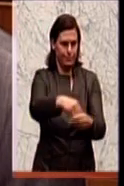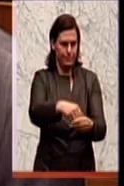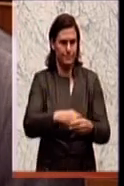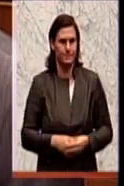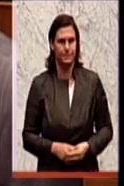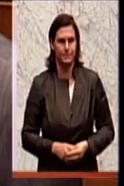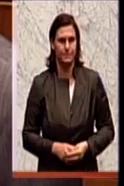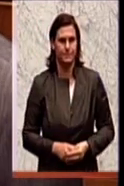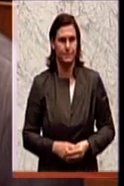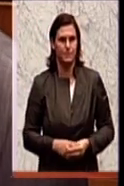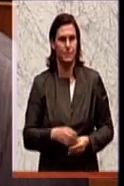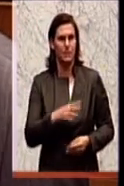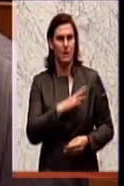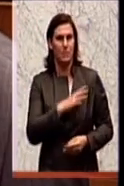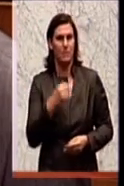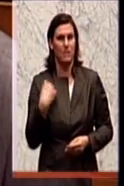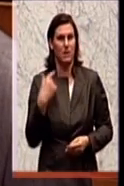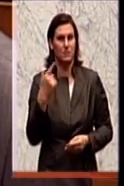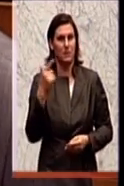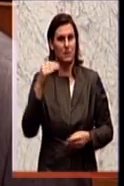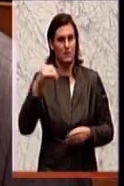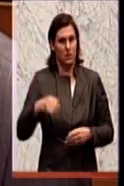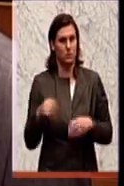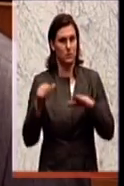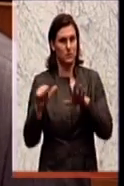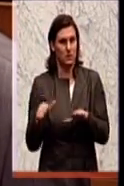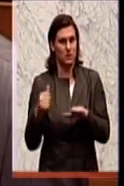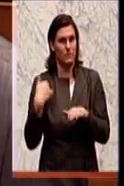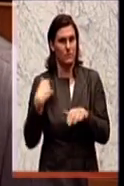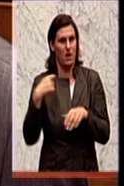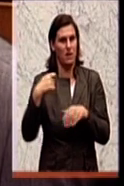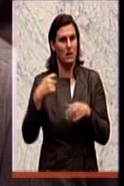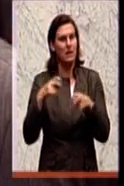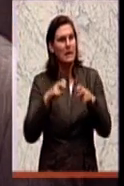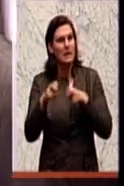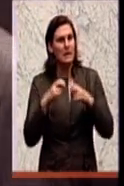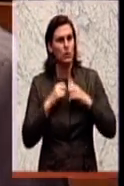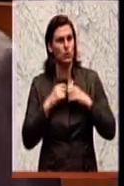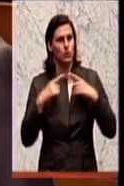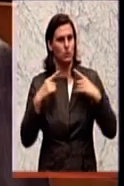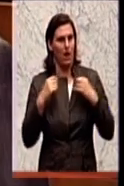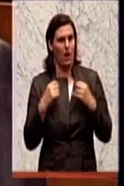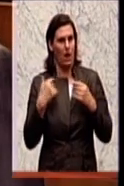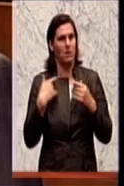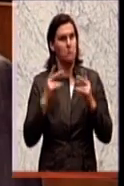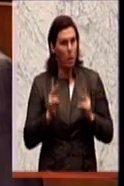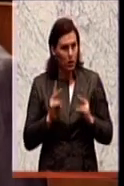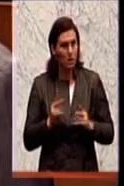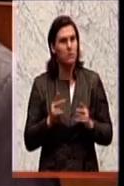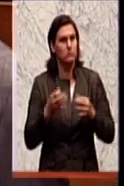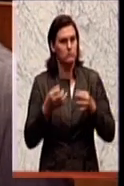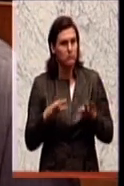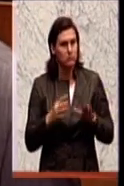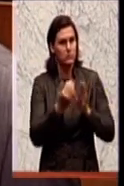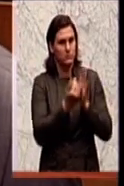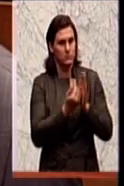ist es so, dass 2006 unter der Regierung Schüssel diese Datenspeicherung ermöglicht worden ist. wir haben jetzt das